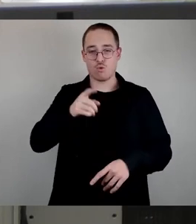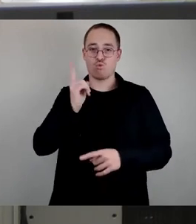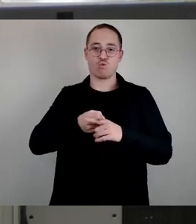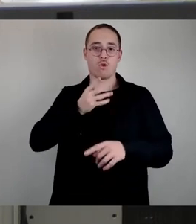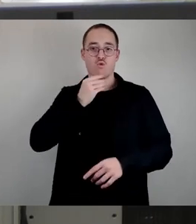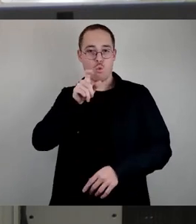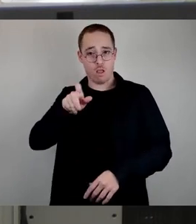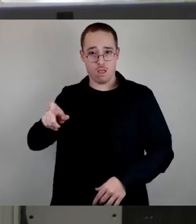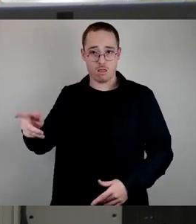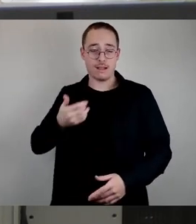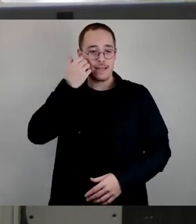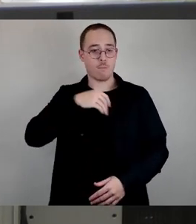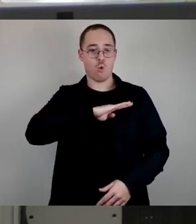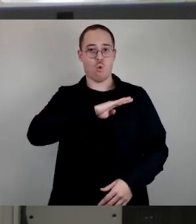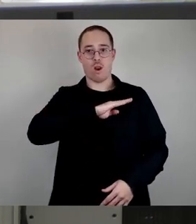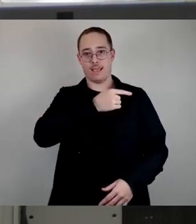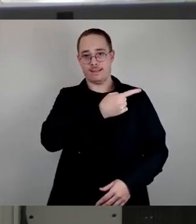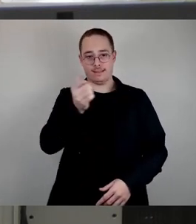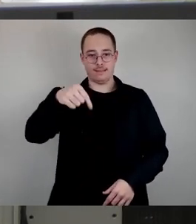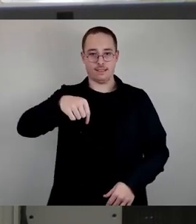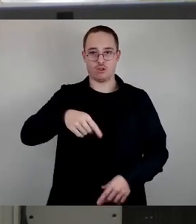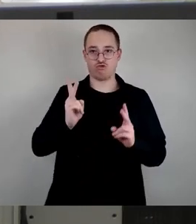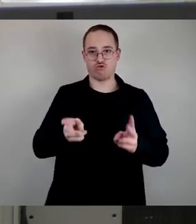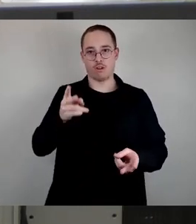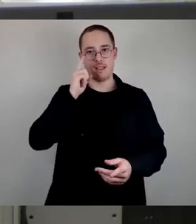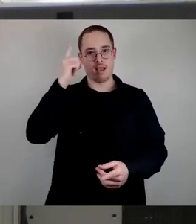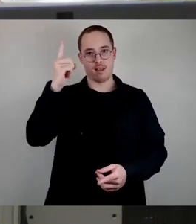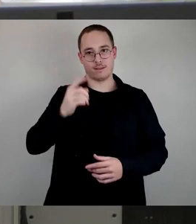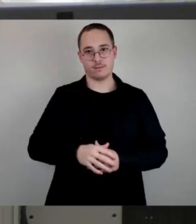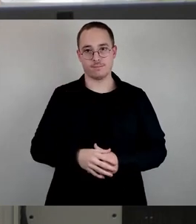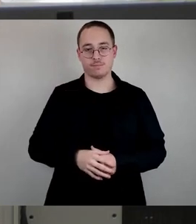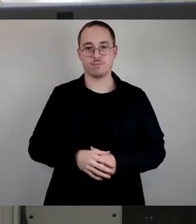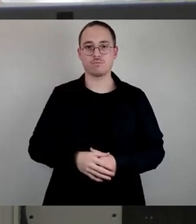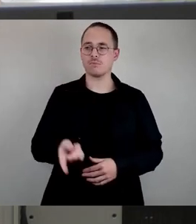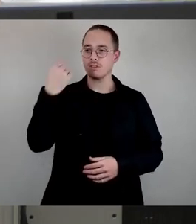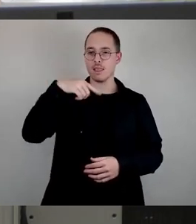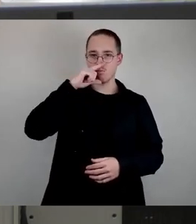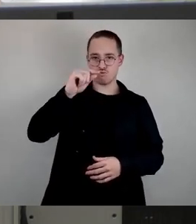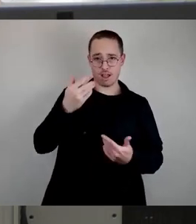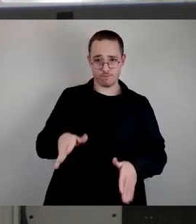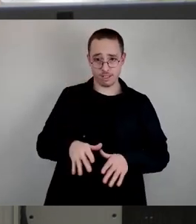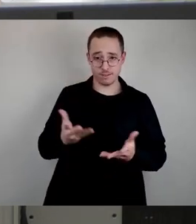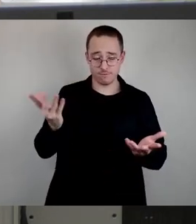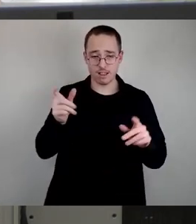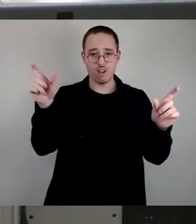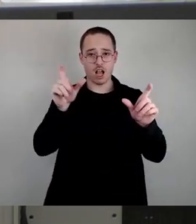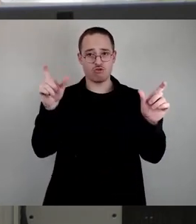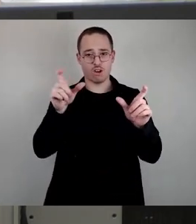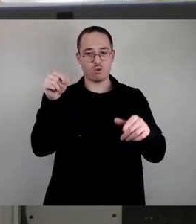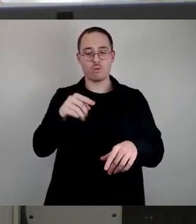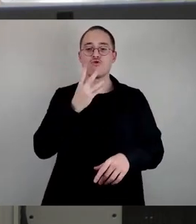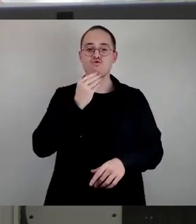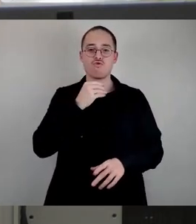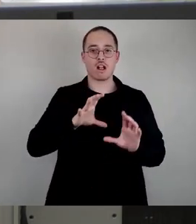im Stadtrat. Am Montag, da fand eine Veranstaltung statt, zu der die jüdische Gemeinde hier in Dresden